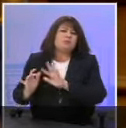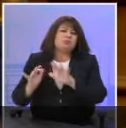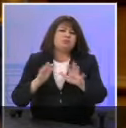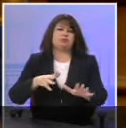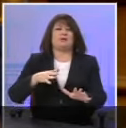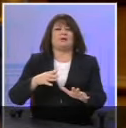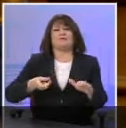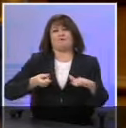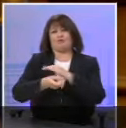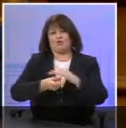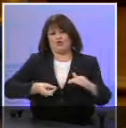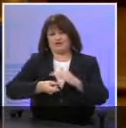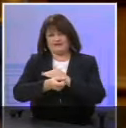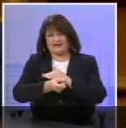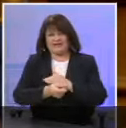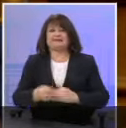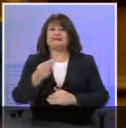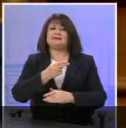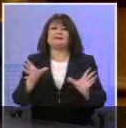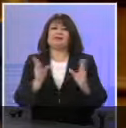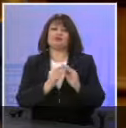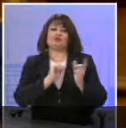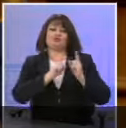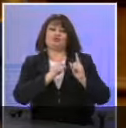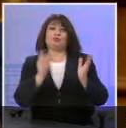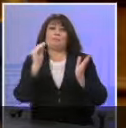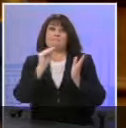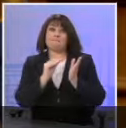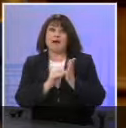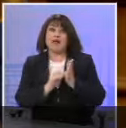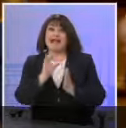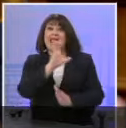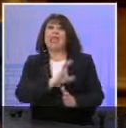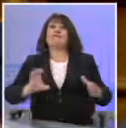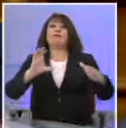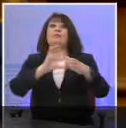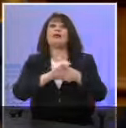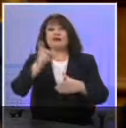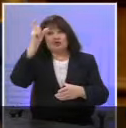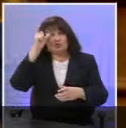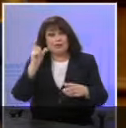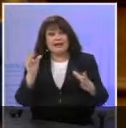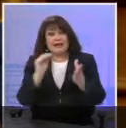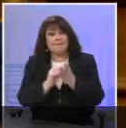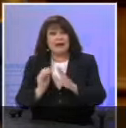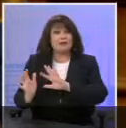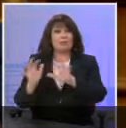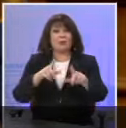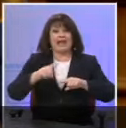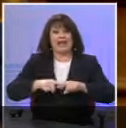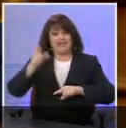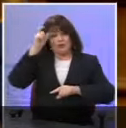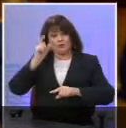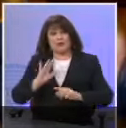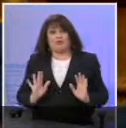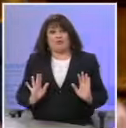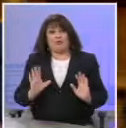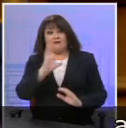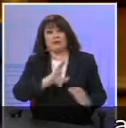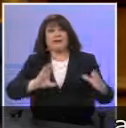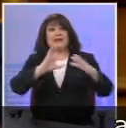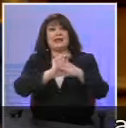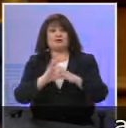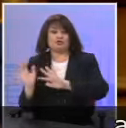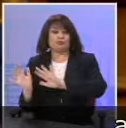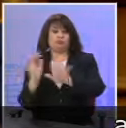ζήτημα της συμφωνίας επανεισδοχής Ευρωπαϊκής Ένωσης Τουρκίας, όχι Ελλάδας Τουρκίας, Ευρωπαϊκής Ένωσης Τουρκίας,